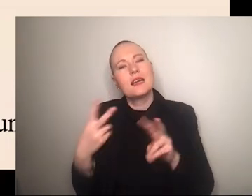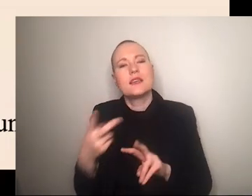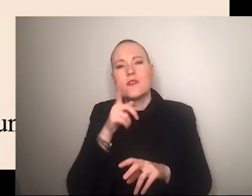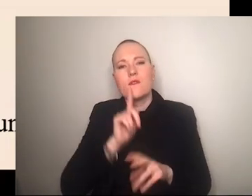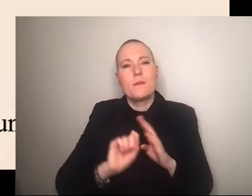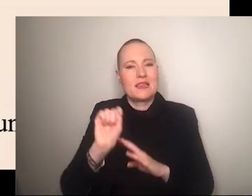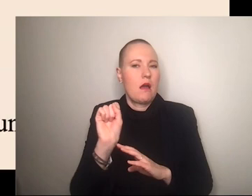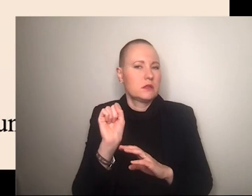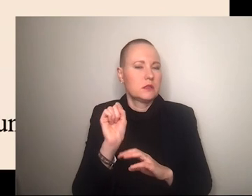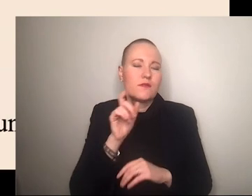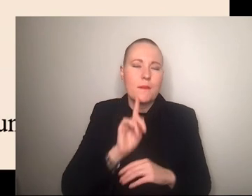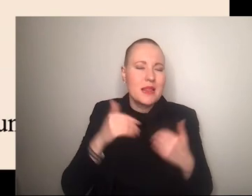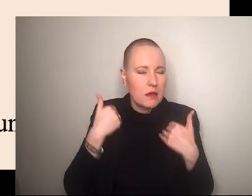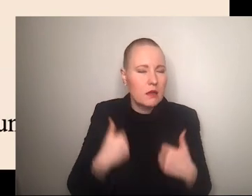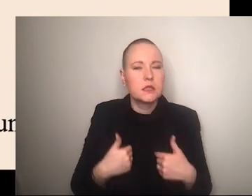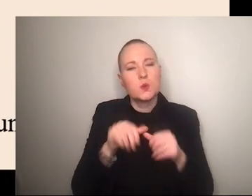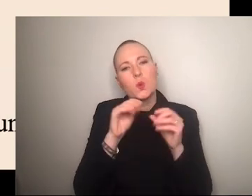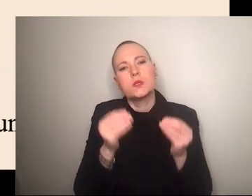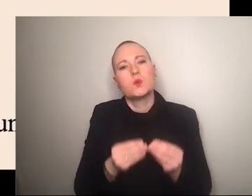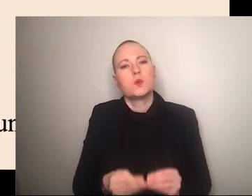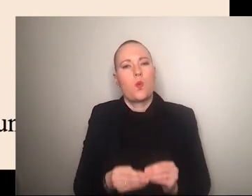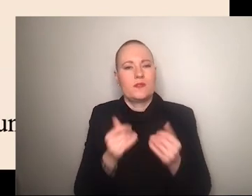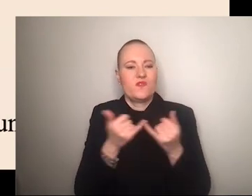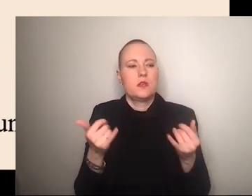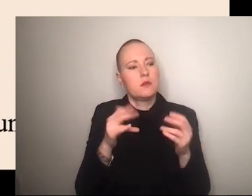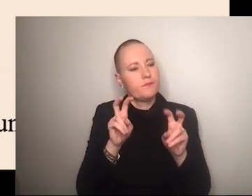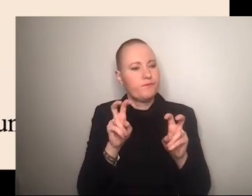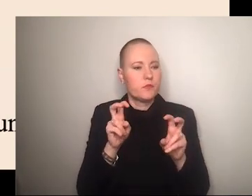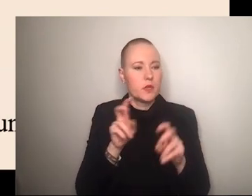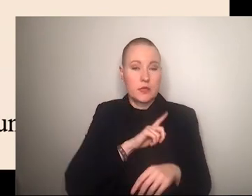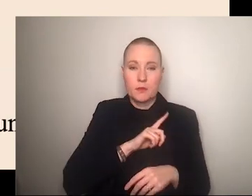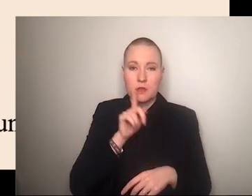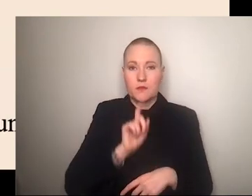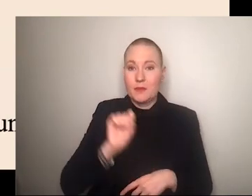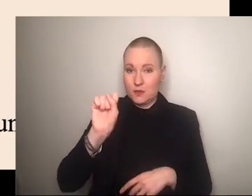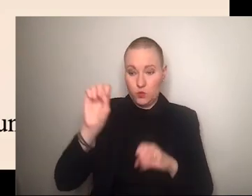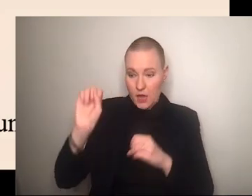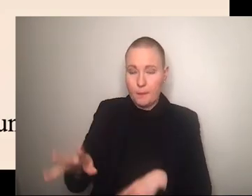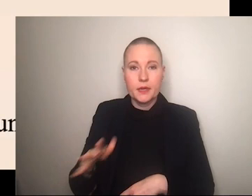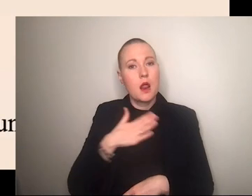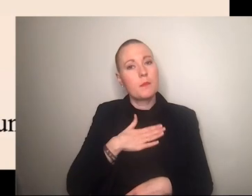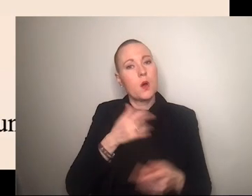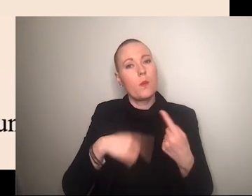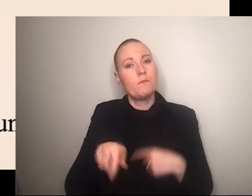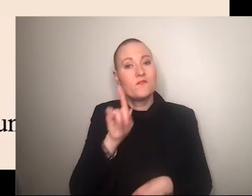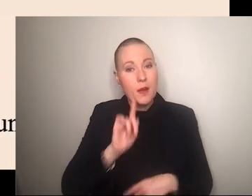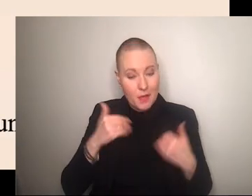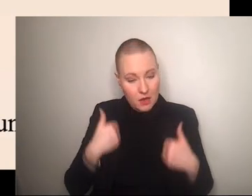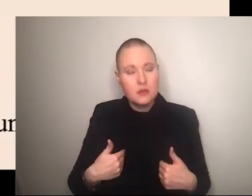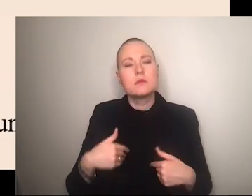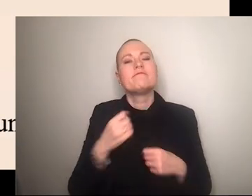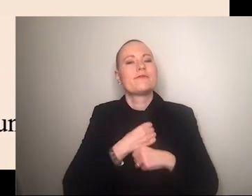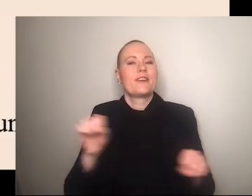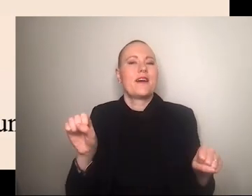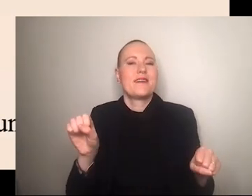konstruktionen und vorstellungen als ja befreiung oder lösung propagiert werden zum beispiel